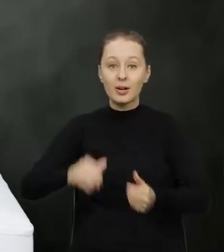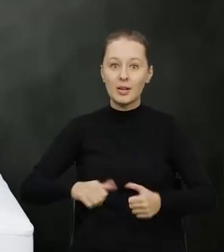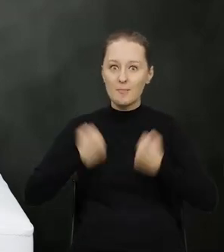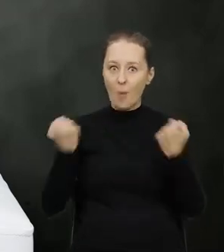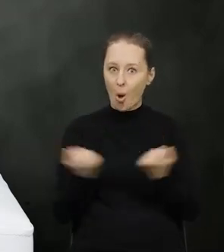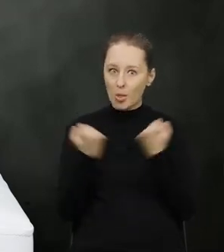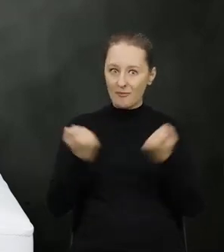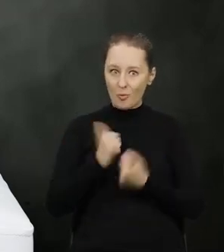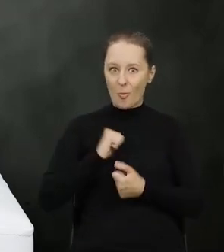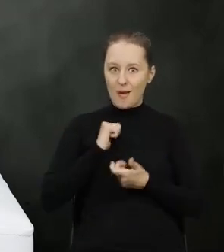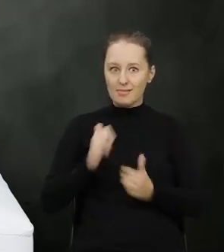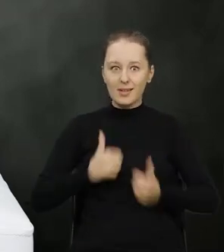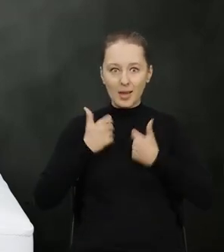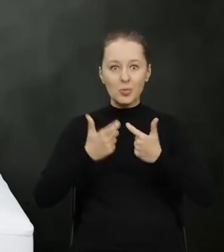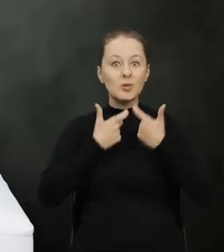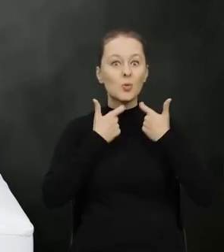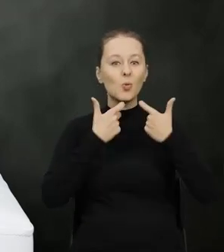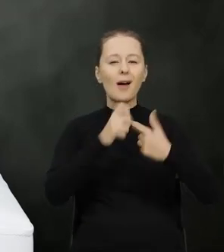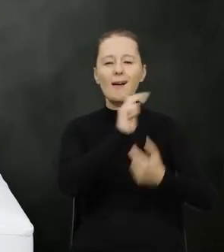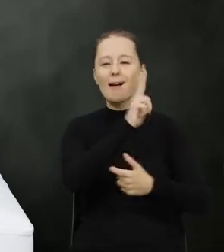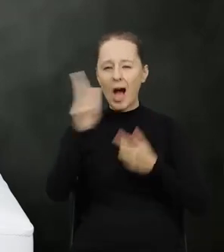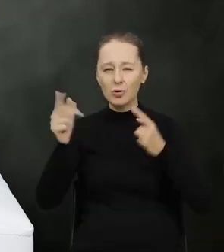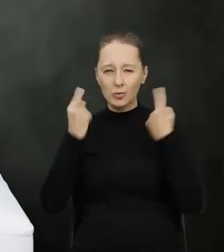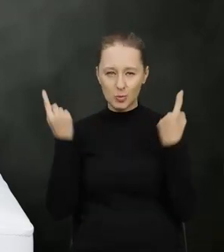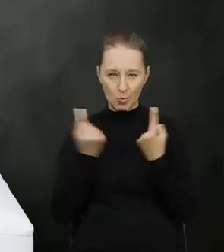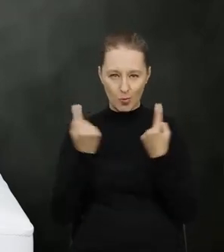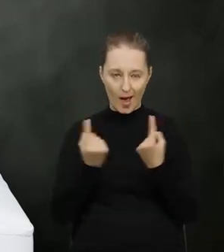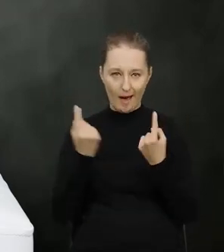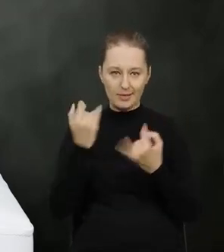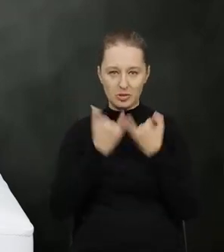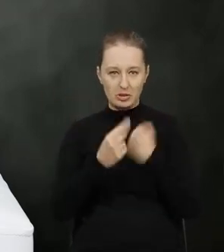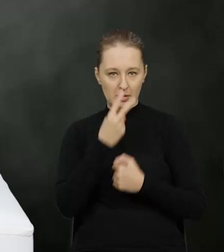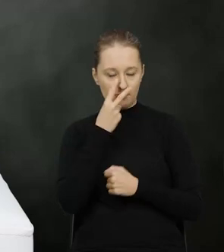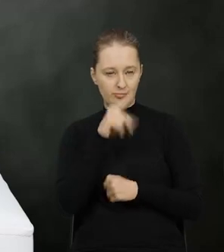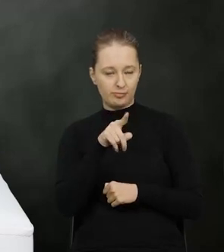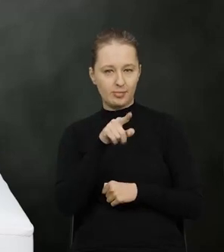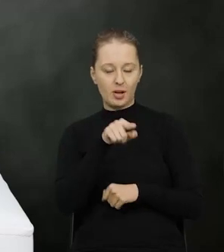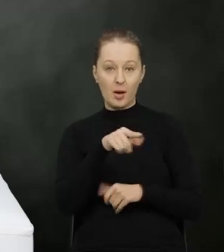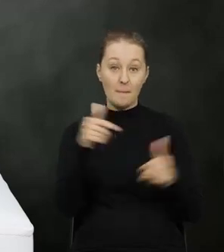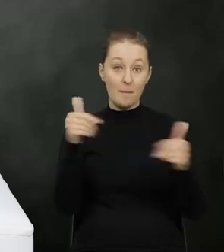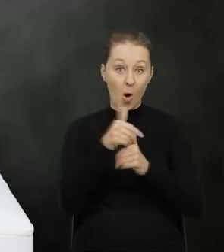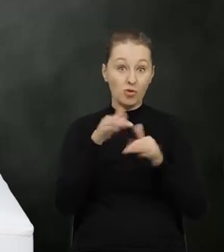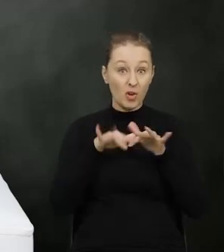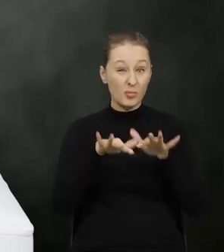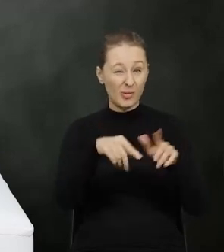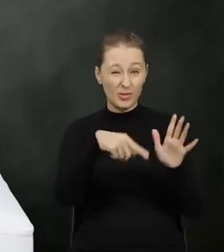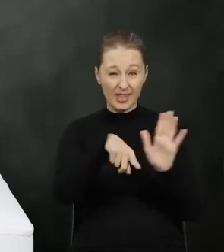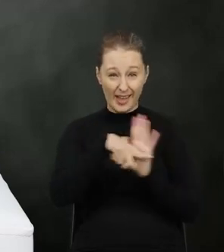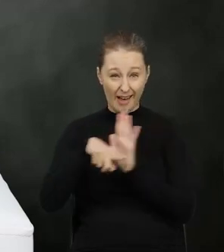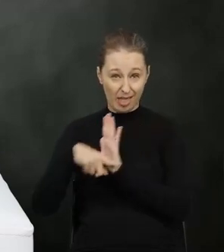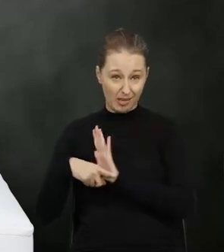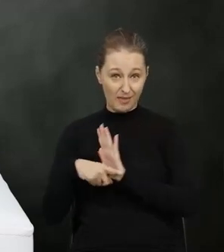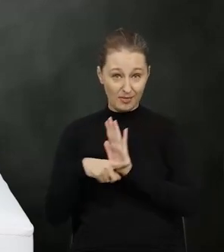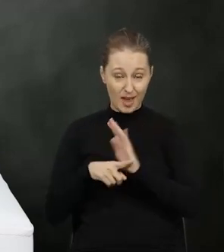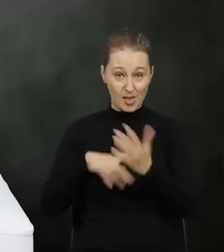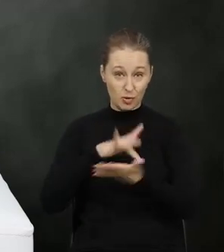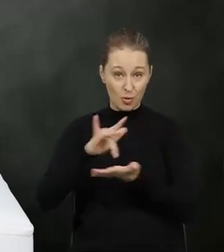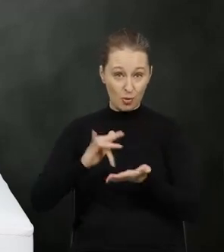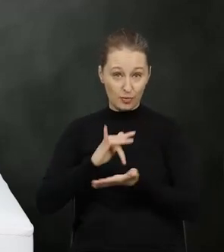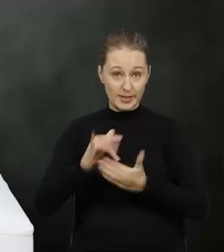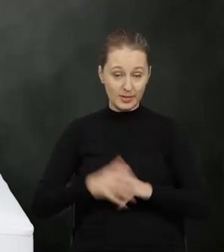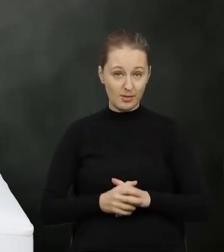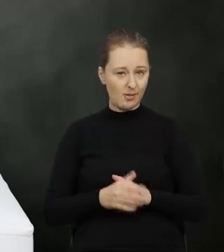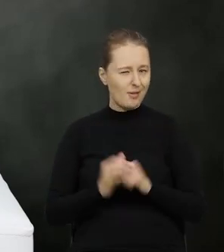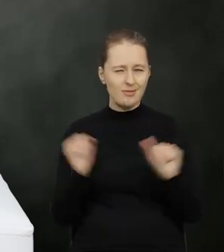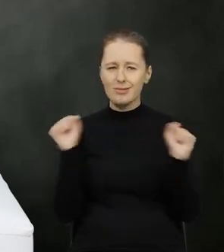abyśmy zgłaszali każde zdarzenie które postrzegamy jako takie które może wpłynąć negatywnie na stan